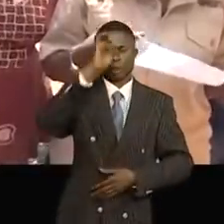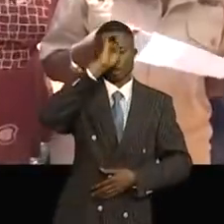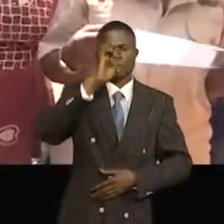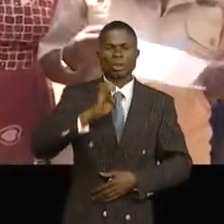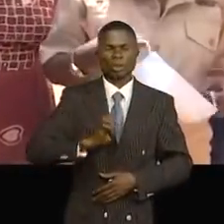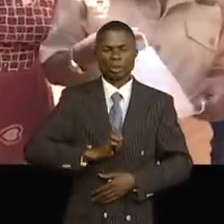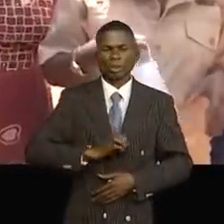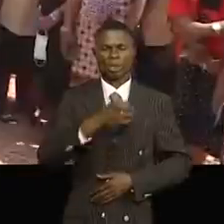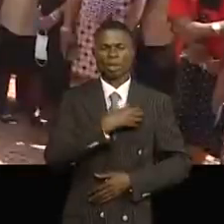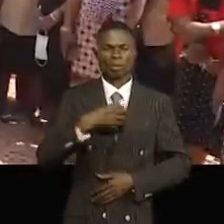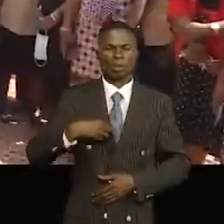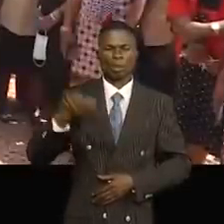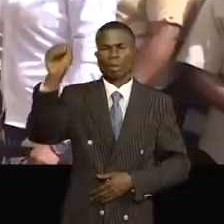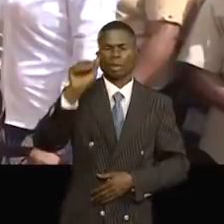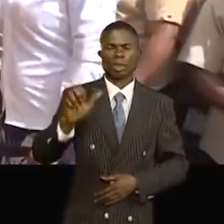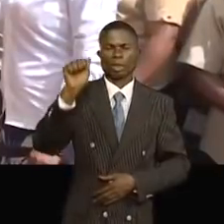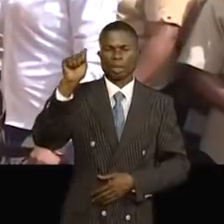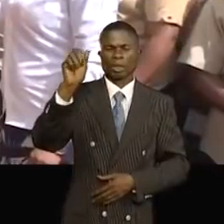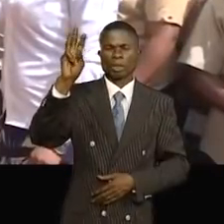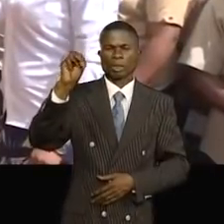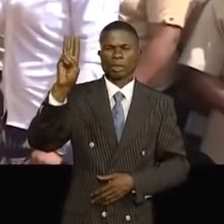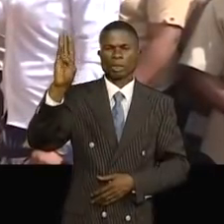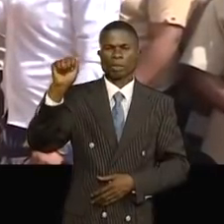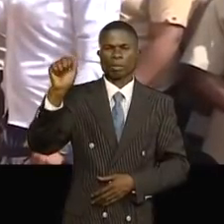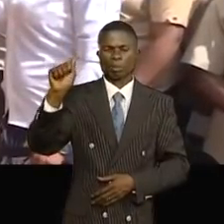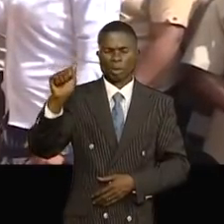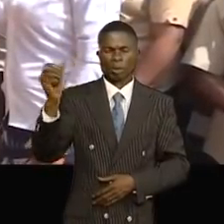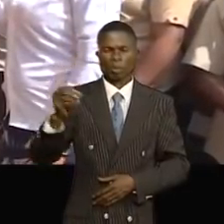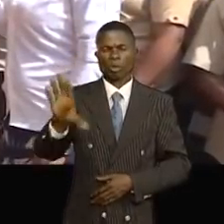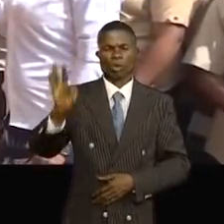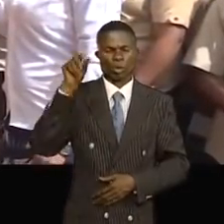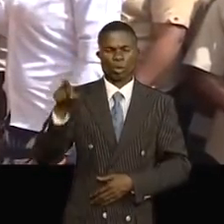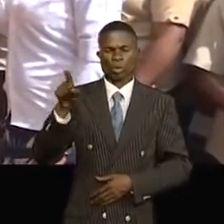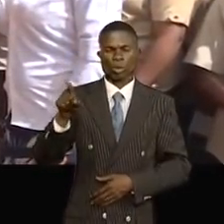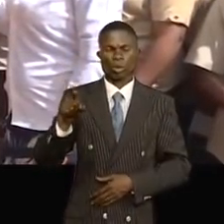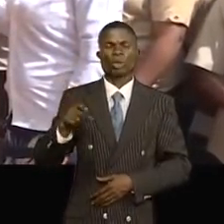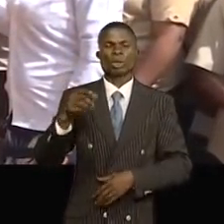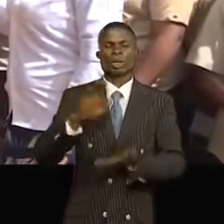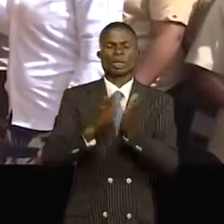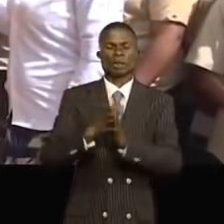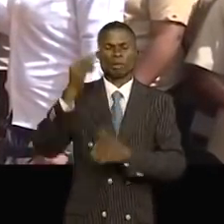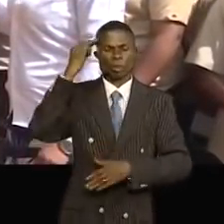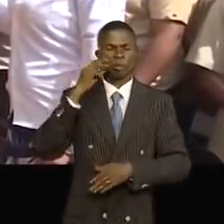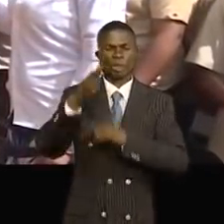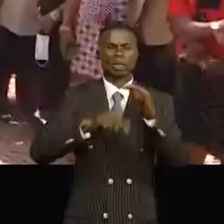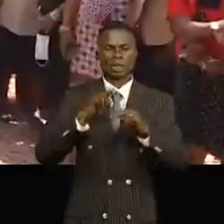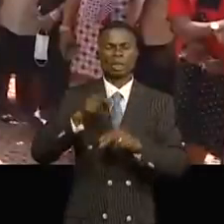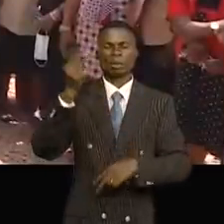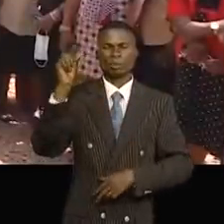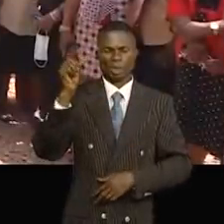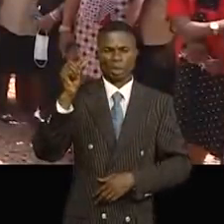Mme Samba-Kalambay Antoinette pour sa nomination au poste de ministre national des mines.